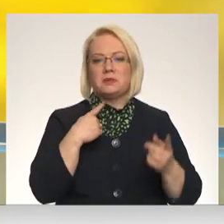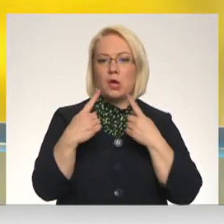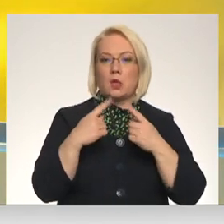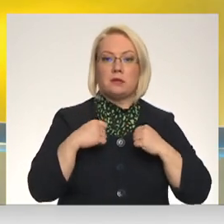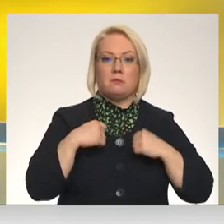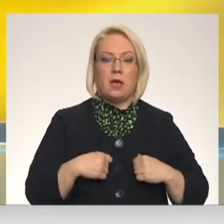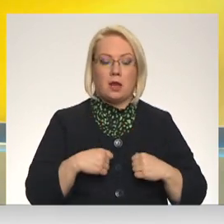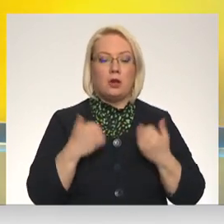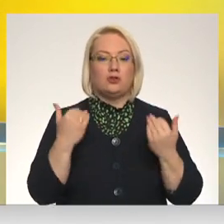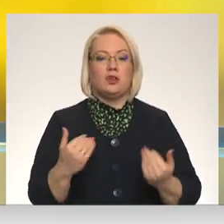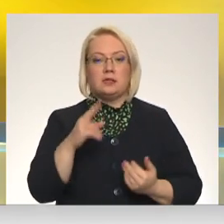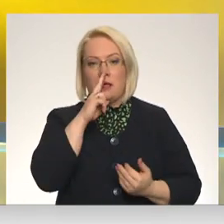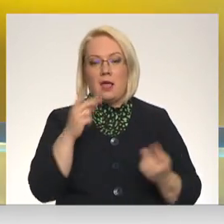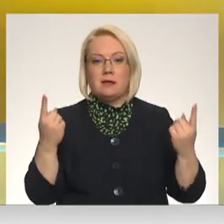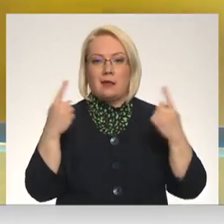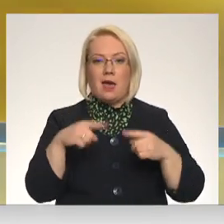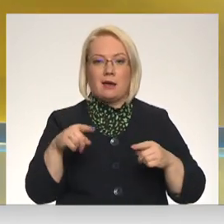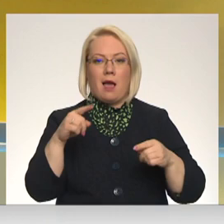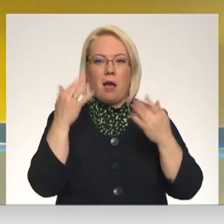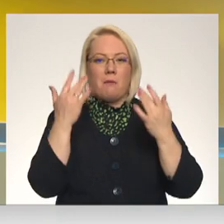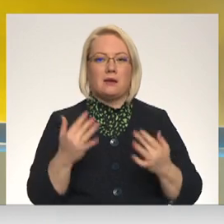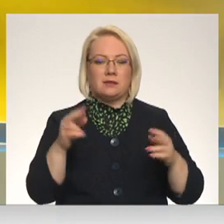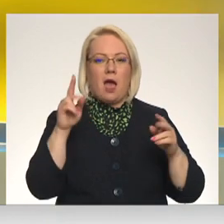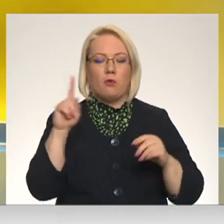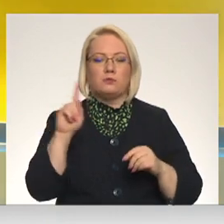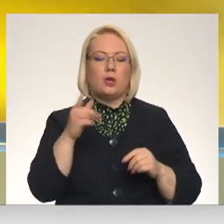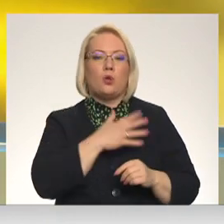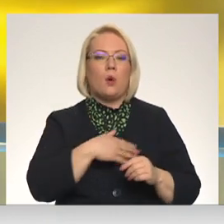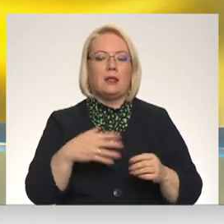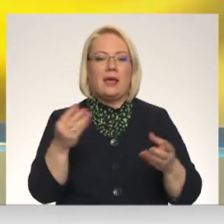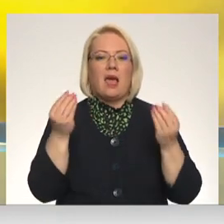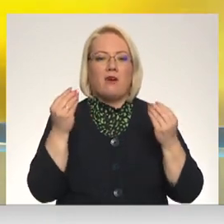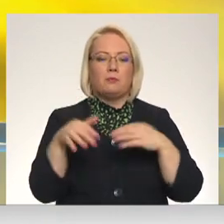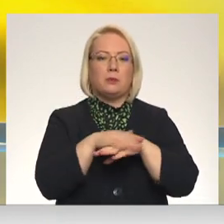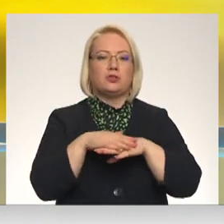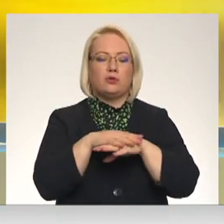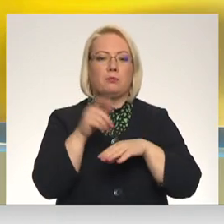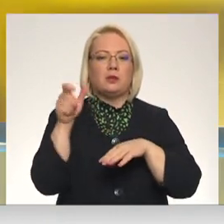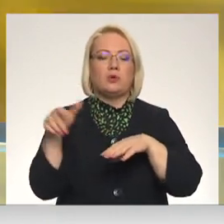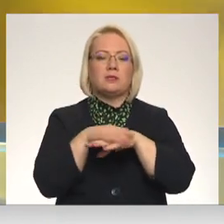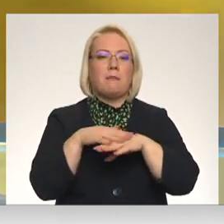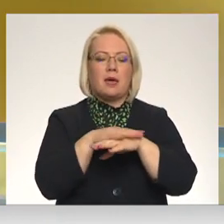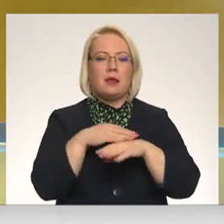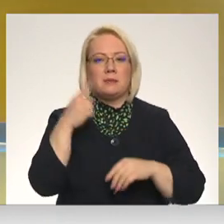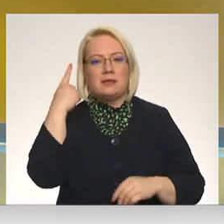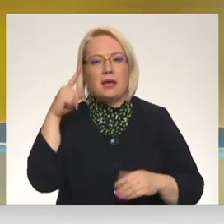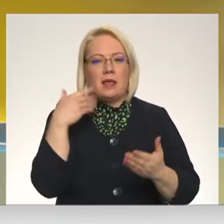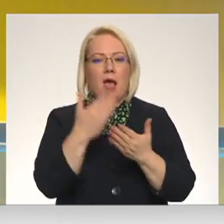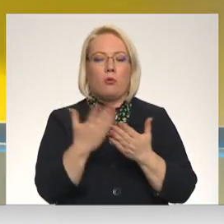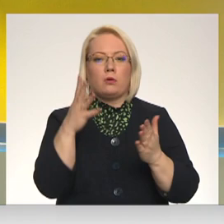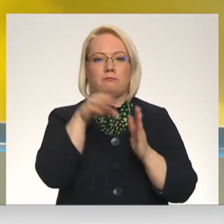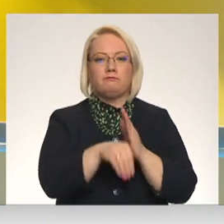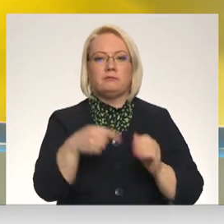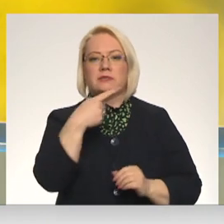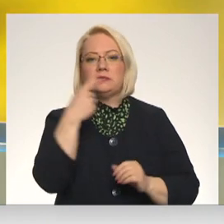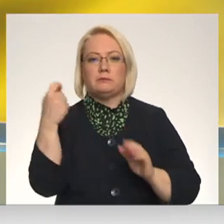Šodien dēļ laikā kampaņa ir kļūsi par vienu no pasaulē ievērojamākajām pilsoniskās sabiedrības inicitīvām, kurā iesaistījušās 116